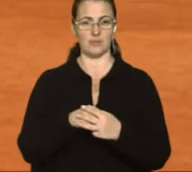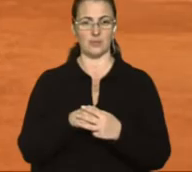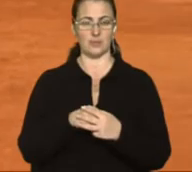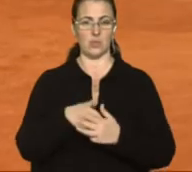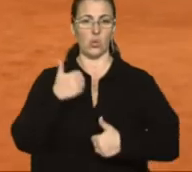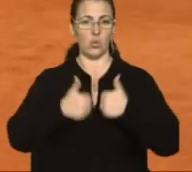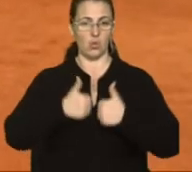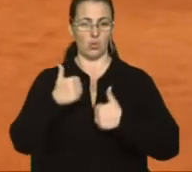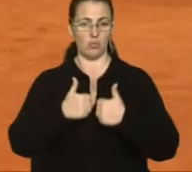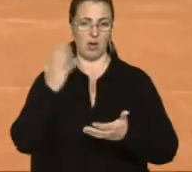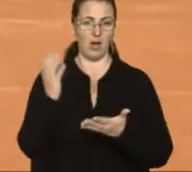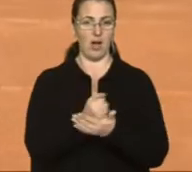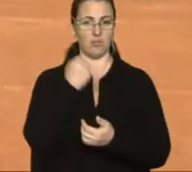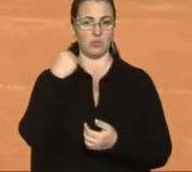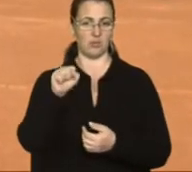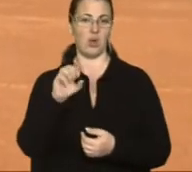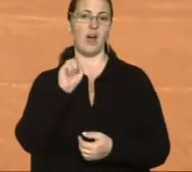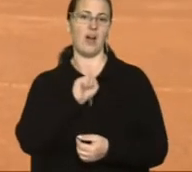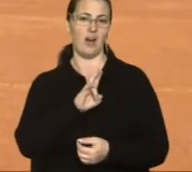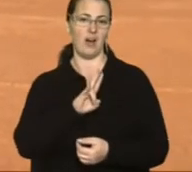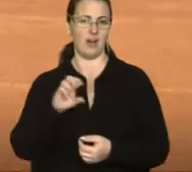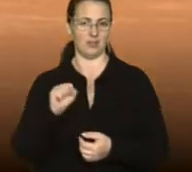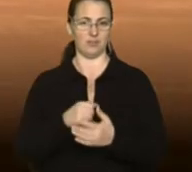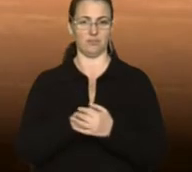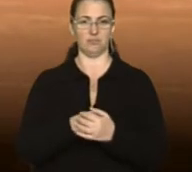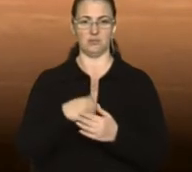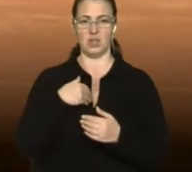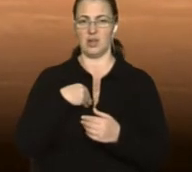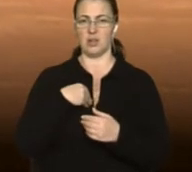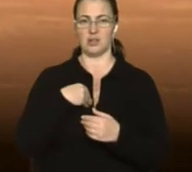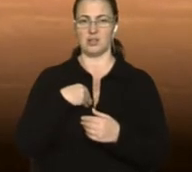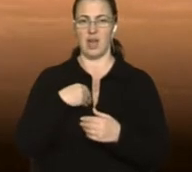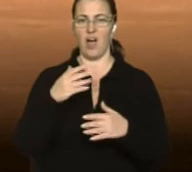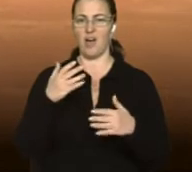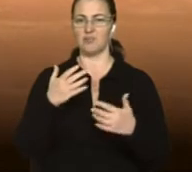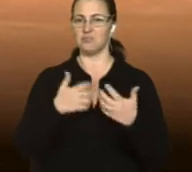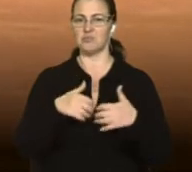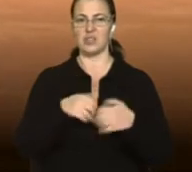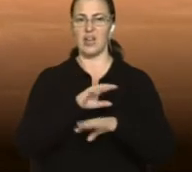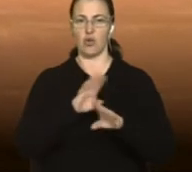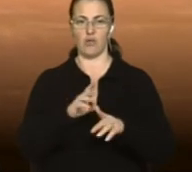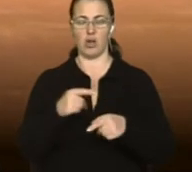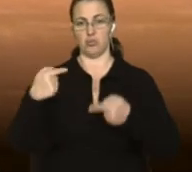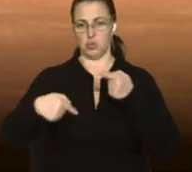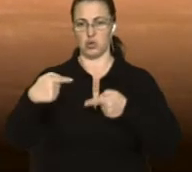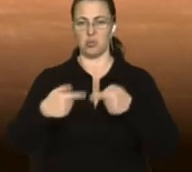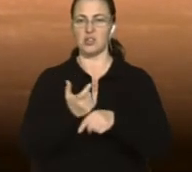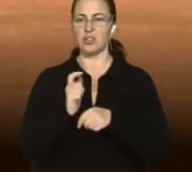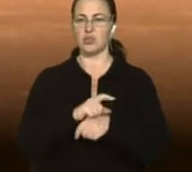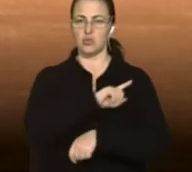матчі перемогу здобула Анна. Я не розраховувала на такий самий рахунок, тому що ця дівчинка є дуже сильна. Вона